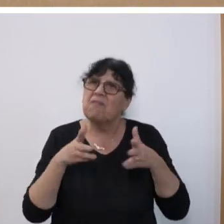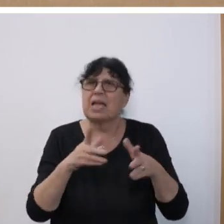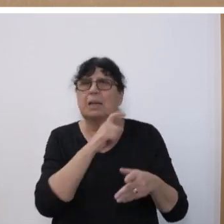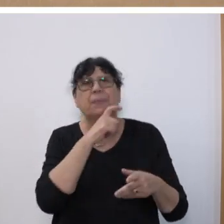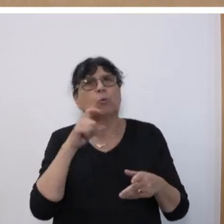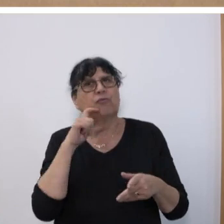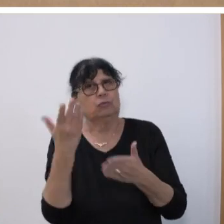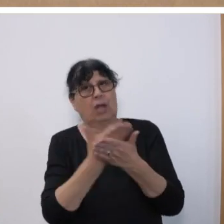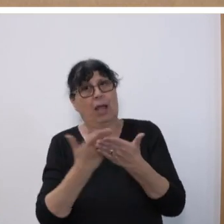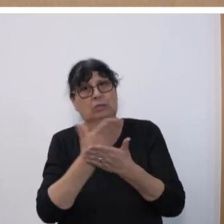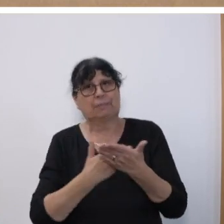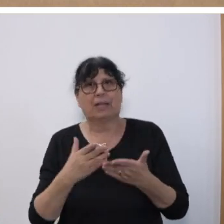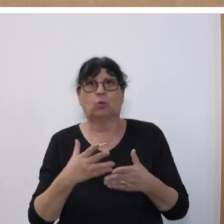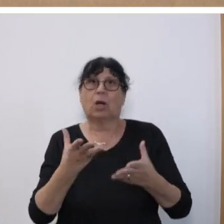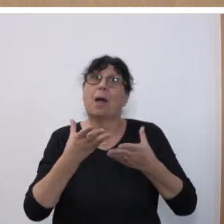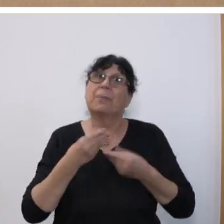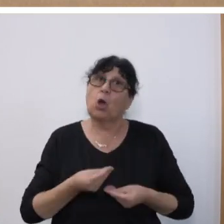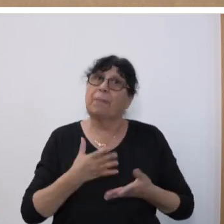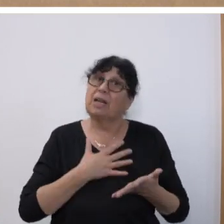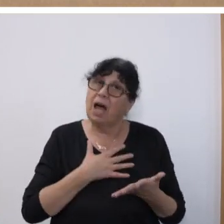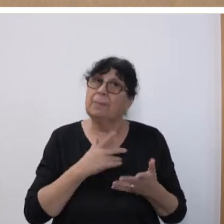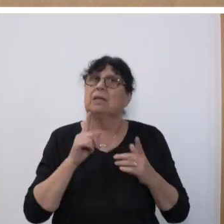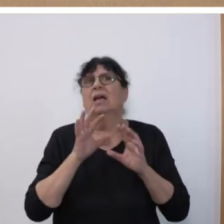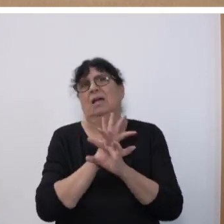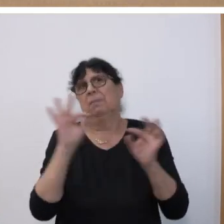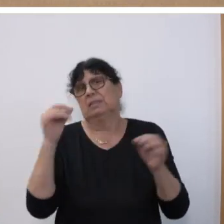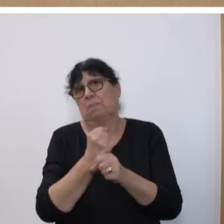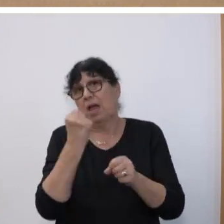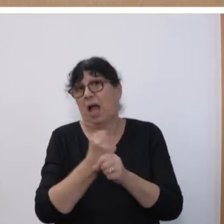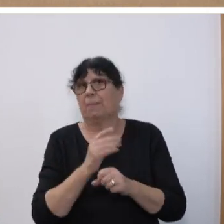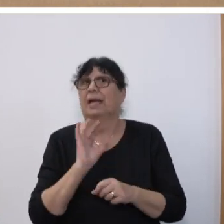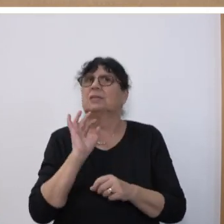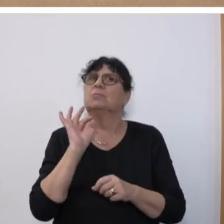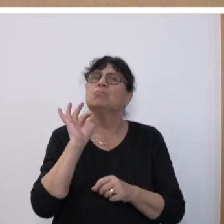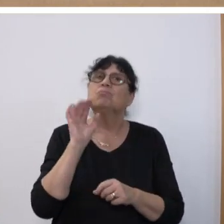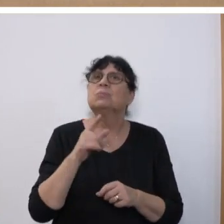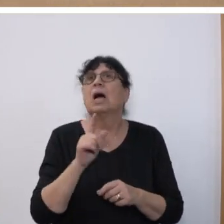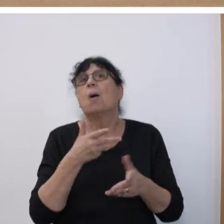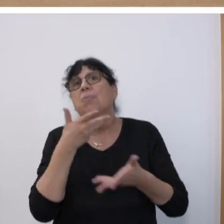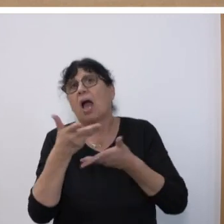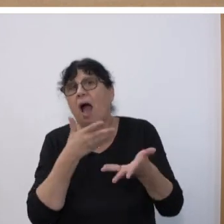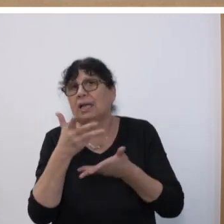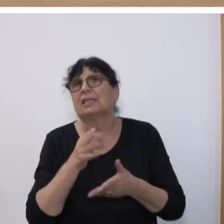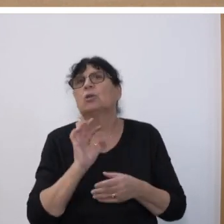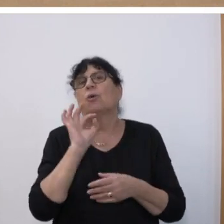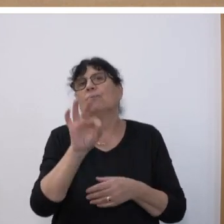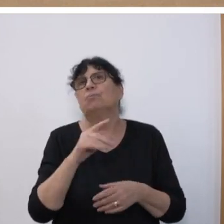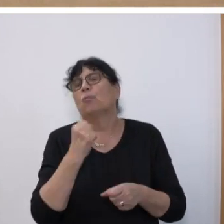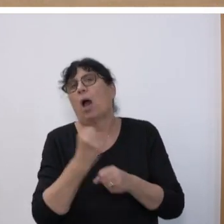bekommen haben, bestens zu beraten durch die Agentur für Arbeit. Auch hier schließen wir eine